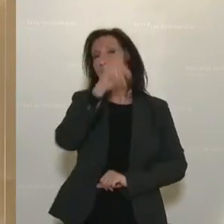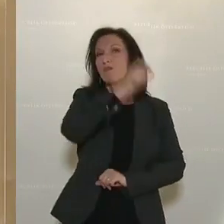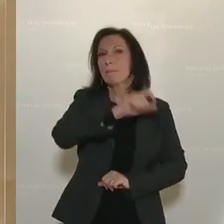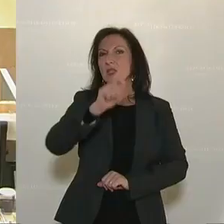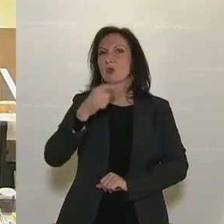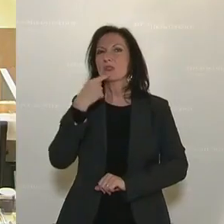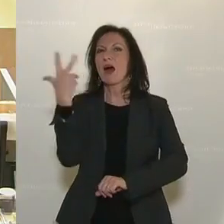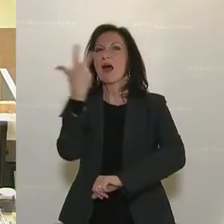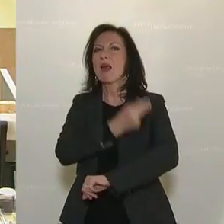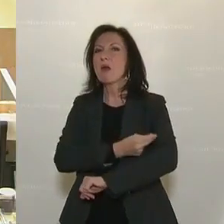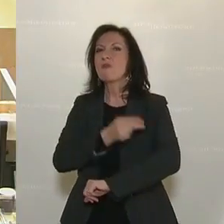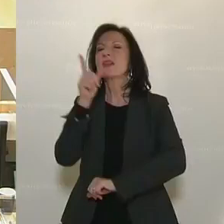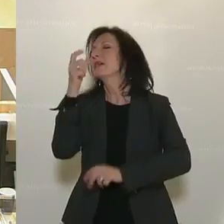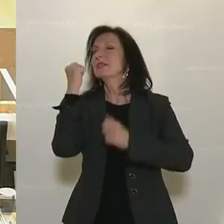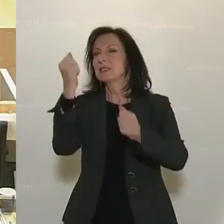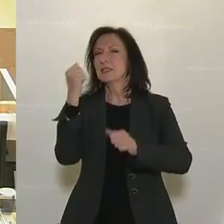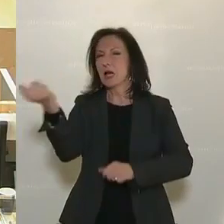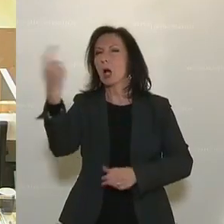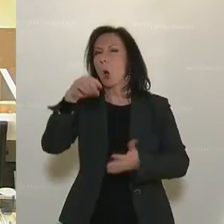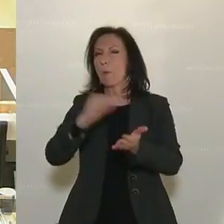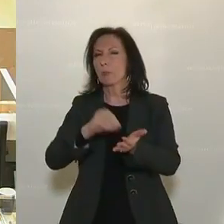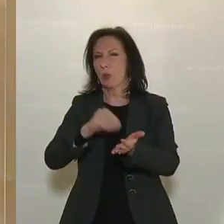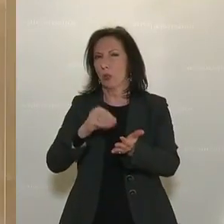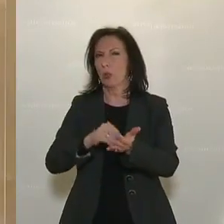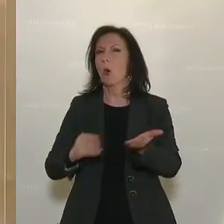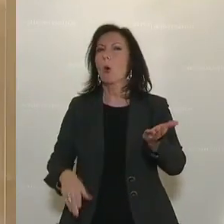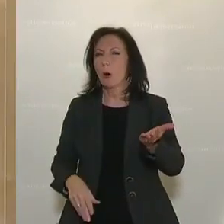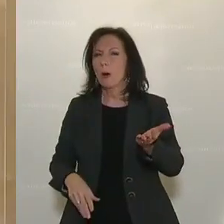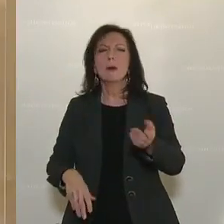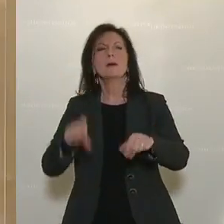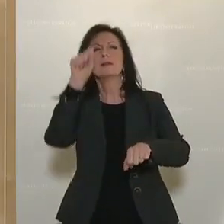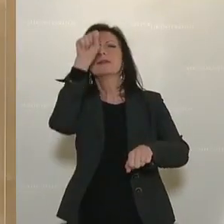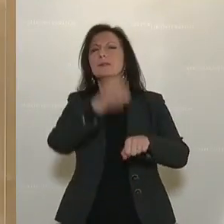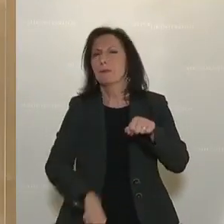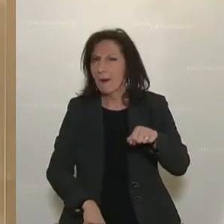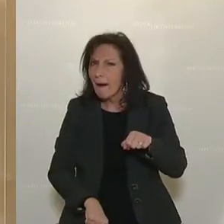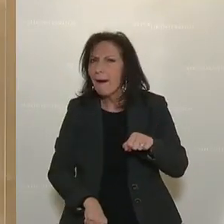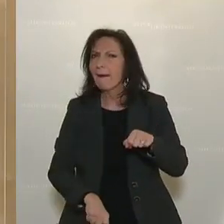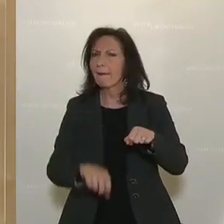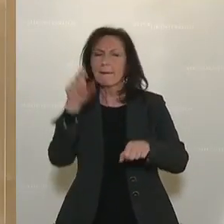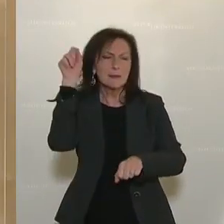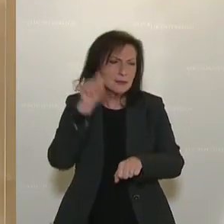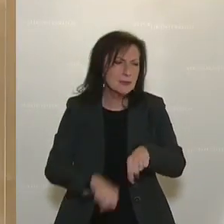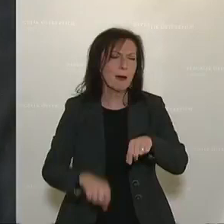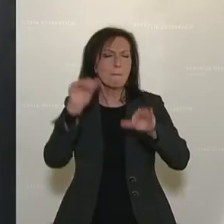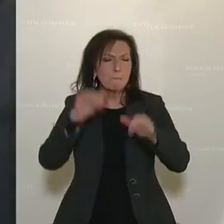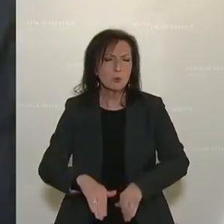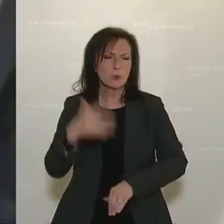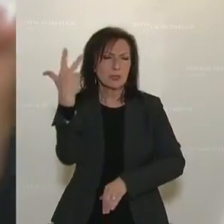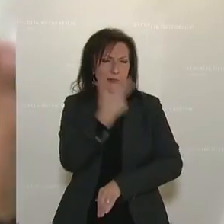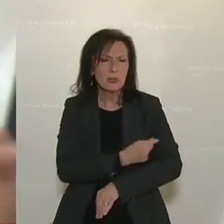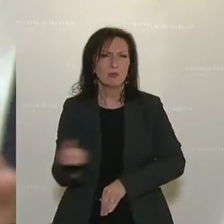beim Impfen wird es selbstverständlich auf das hinauslaufen, dass sie zu Zwangsmaßnahmen gegen die eigene Bevölkerung greifen.